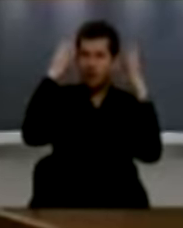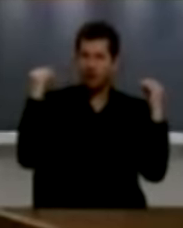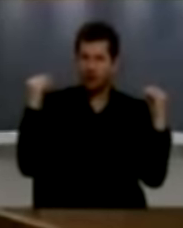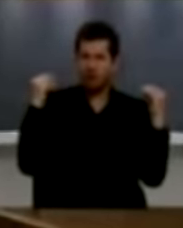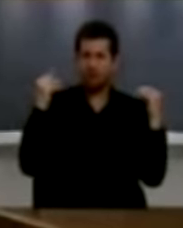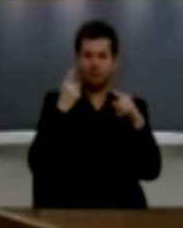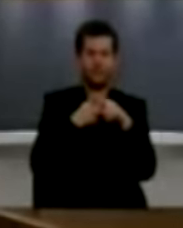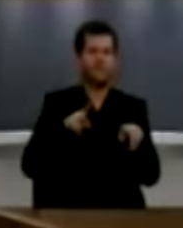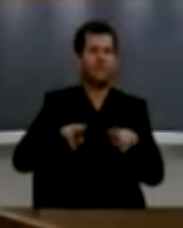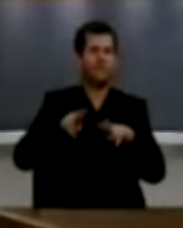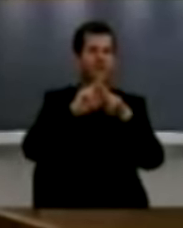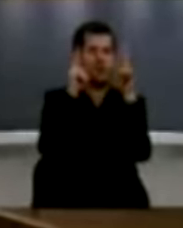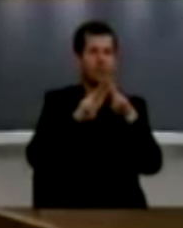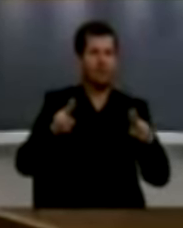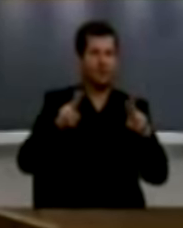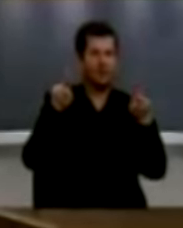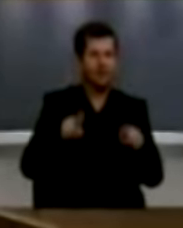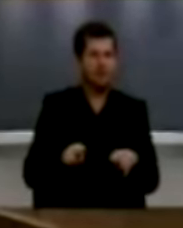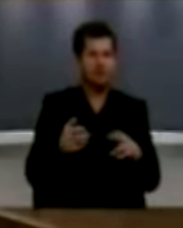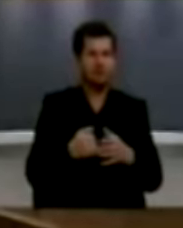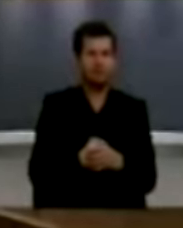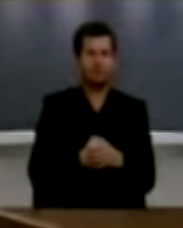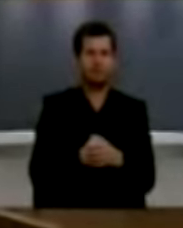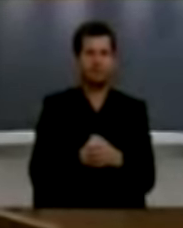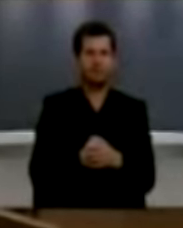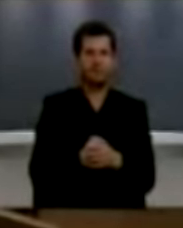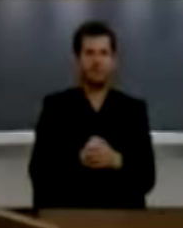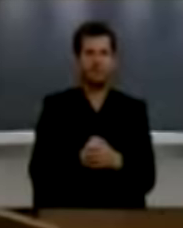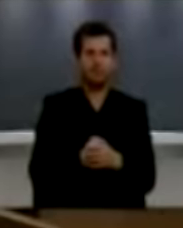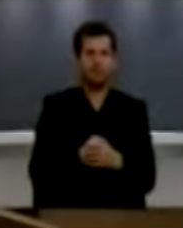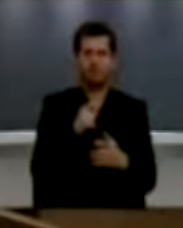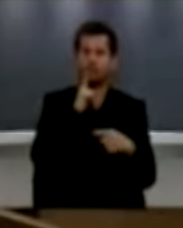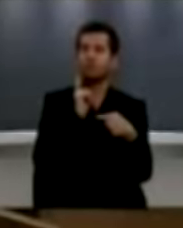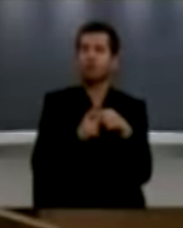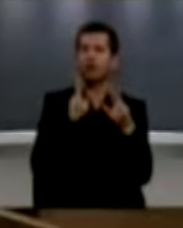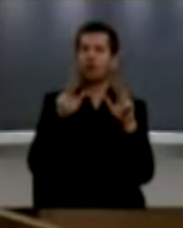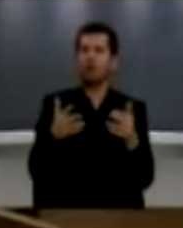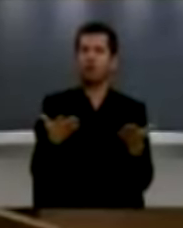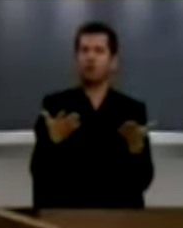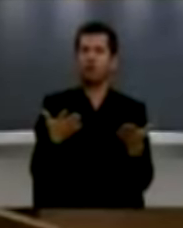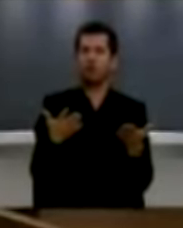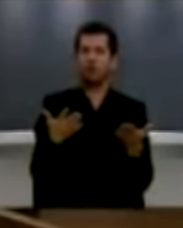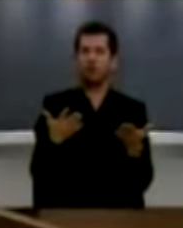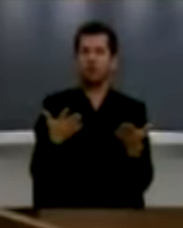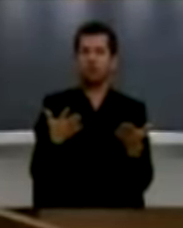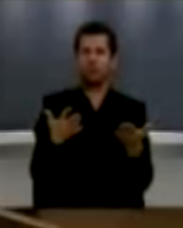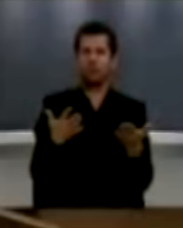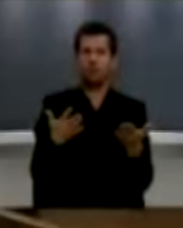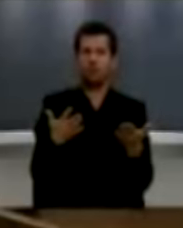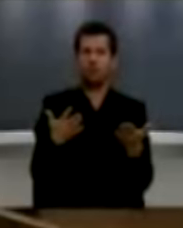edhe Gjukata në dërkomtare e drejtsis, e kanë vërdetu që është. Dhe nesë të tu po frigo, po